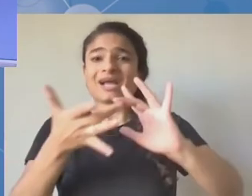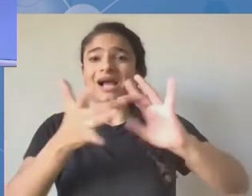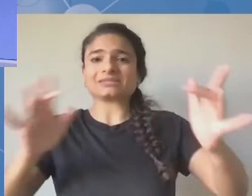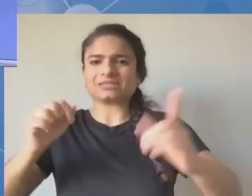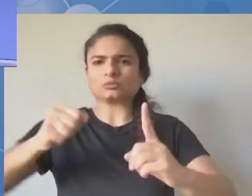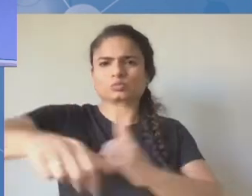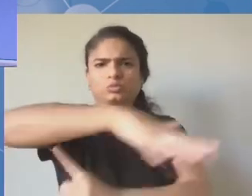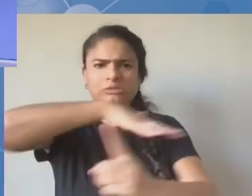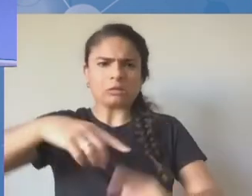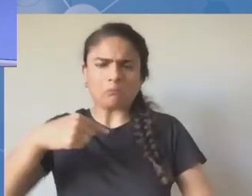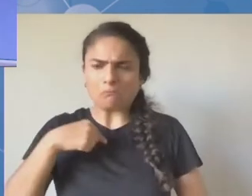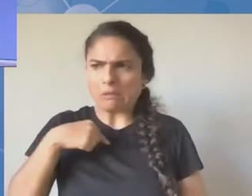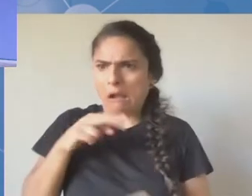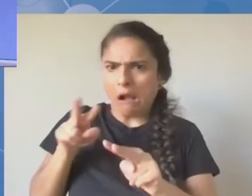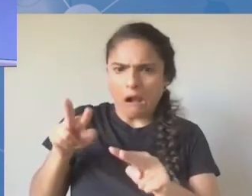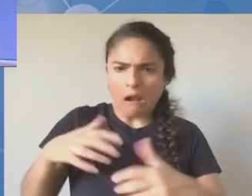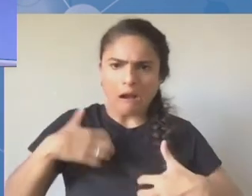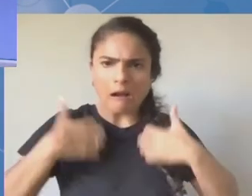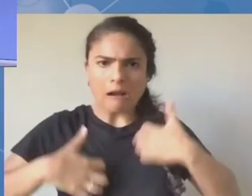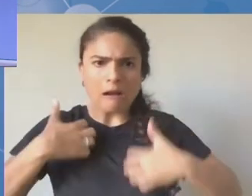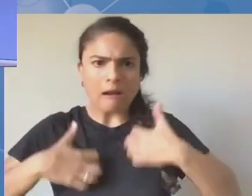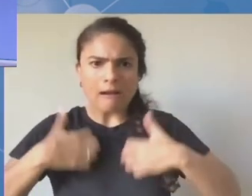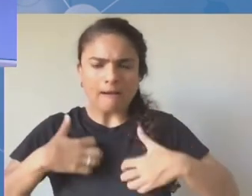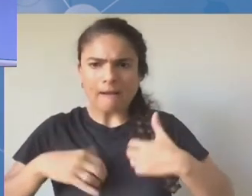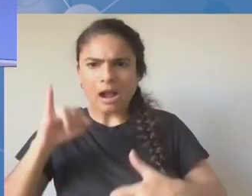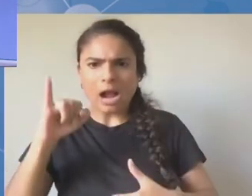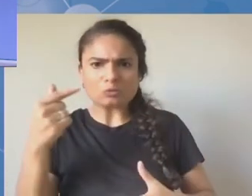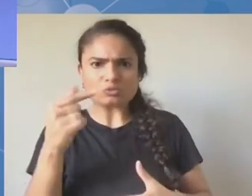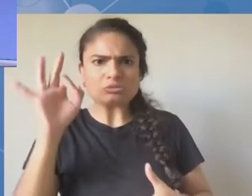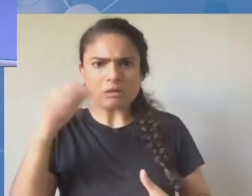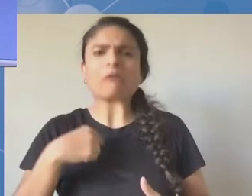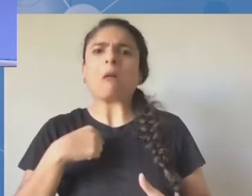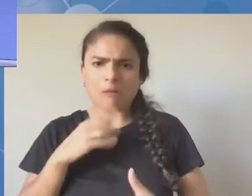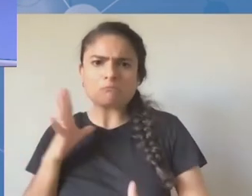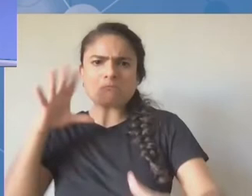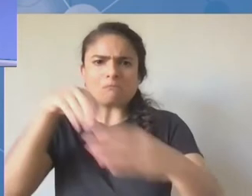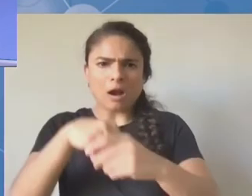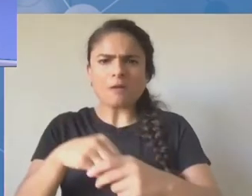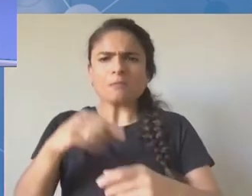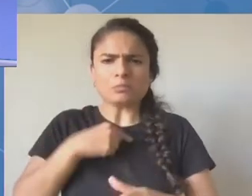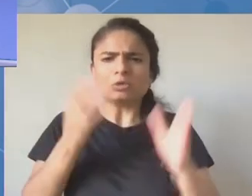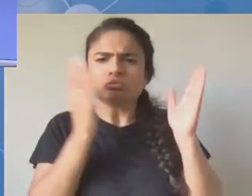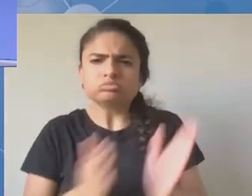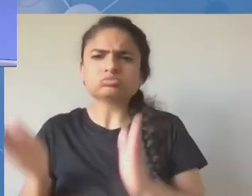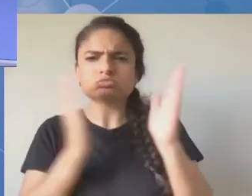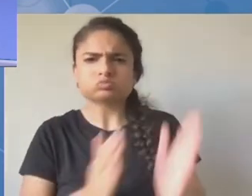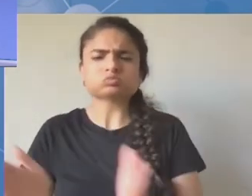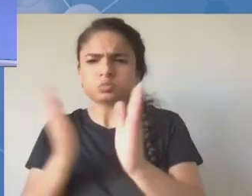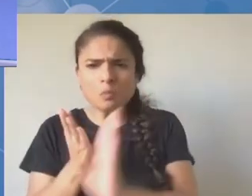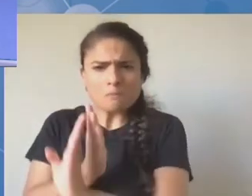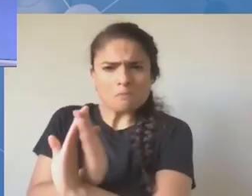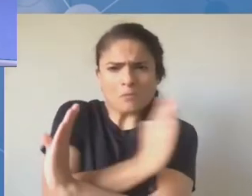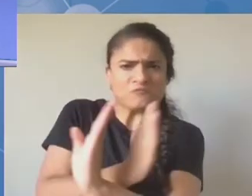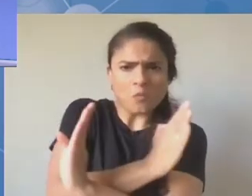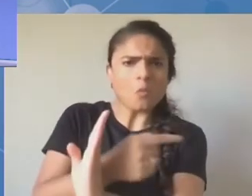tego szczytu cyfrowego to wszystko, co działo się na etapie przygotowań. A więc bardzo interesowały mnie te